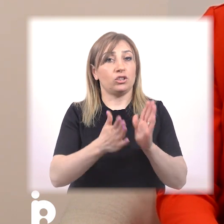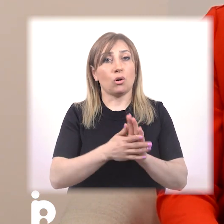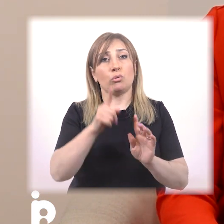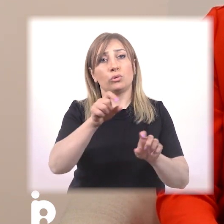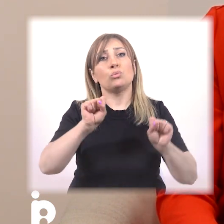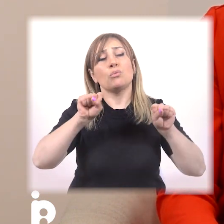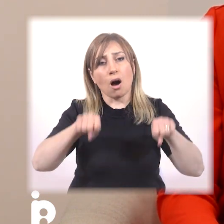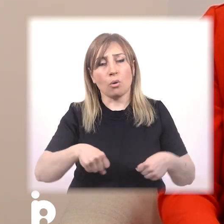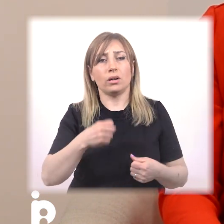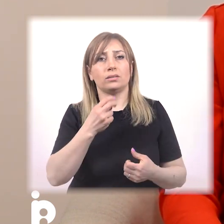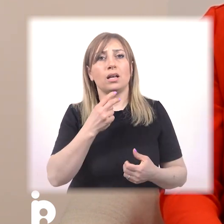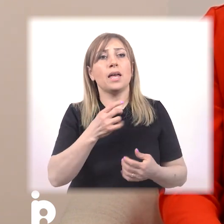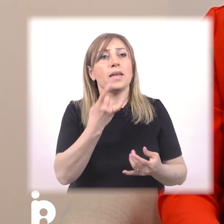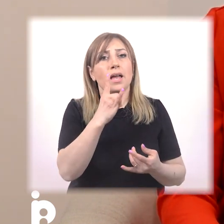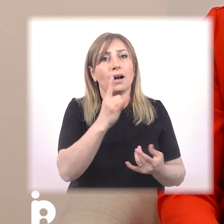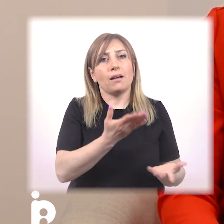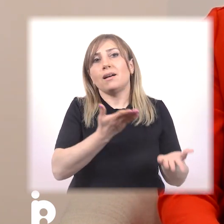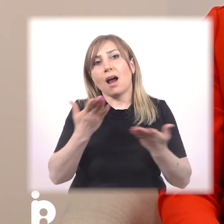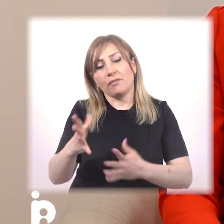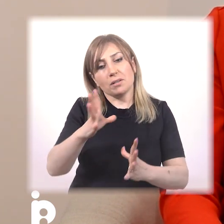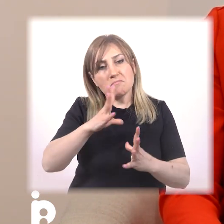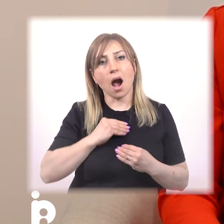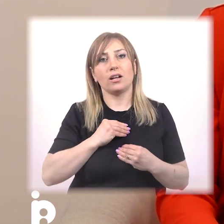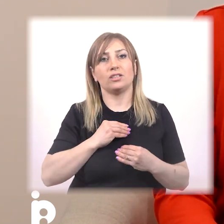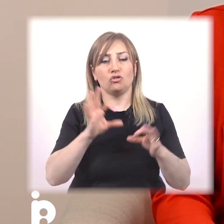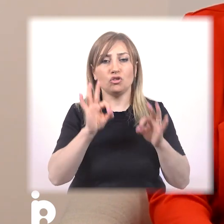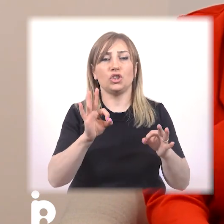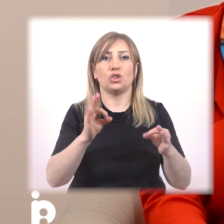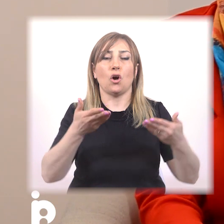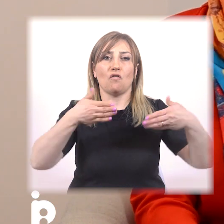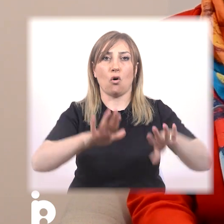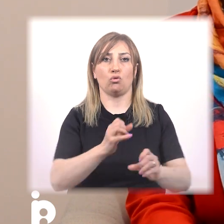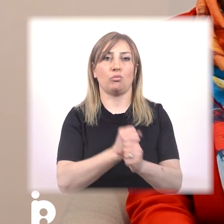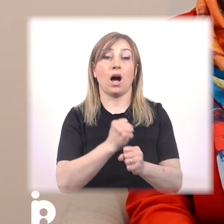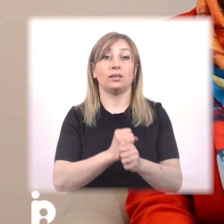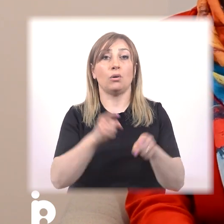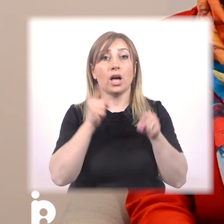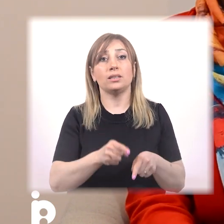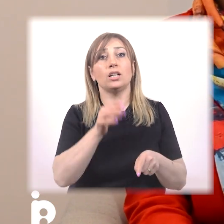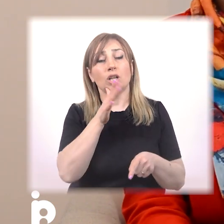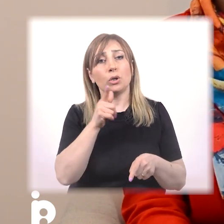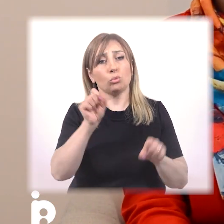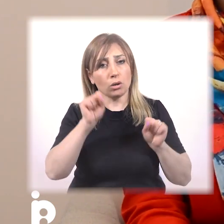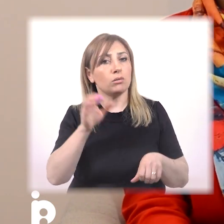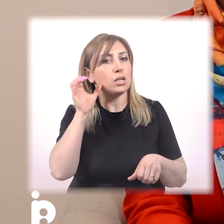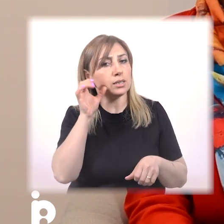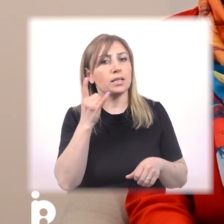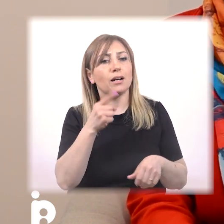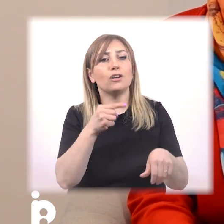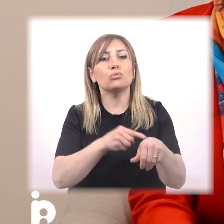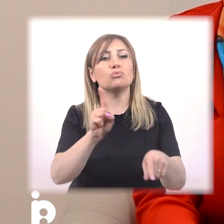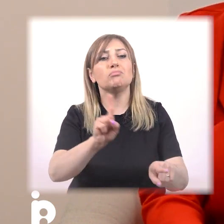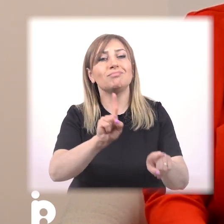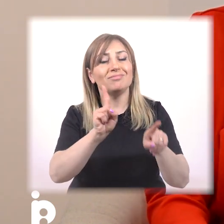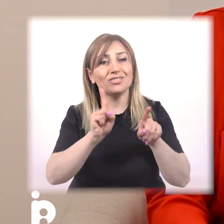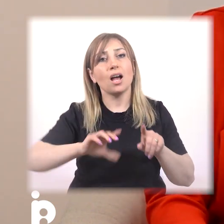իրավիճակներում դուք կարող եք նաև երեխային հրավիրել համատեղ լուծումներ որոնելու։ Այս դեպքում նախտուկ կլսեք